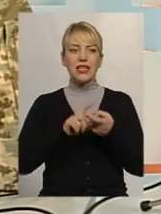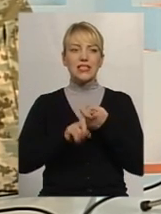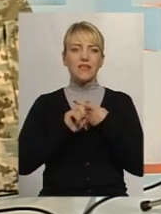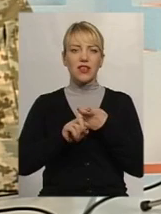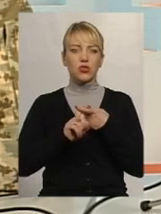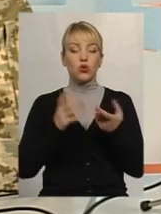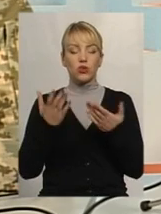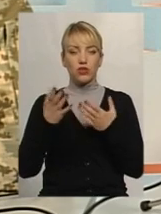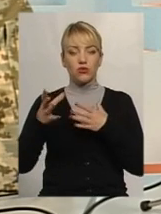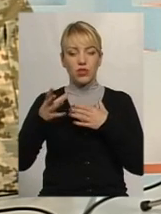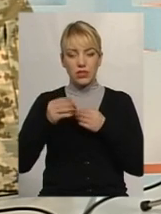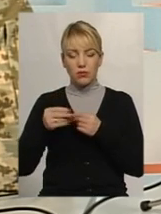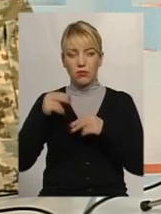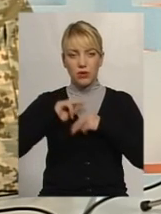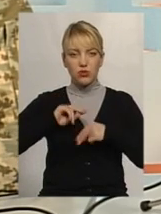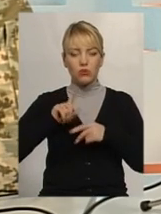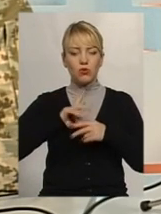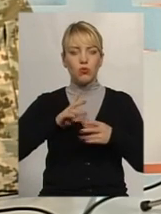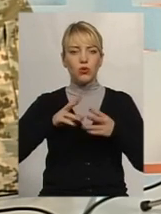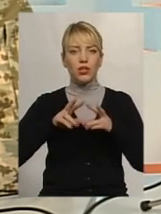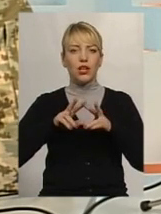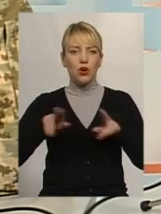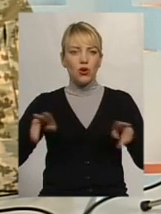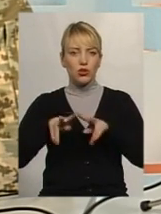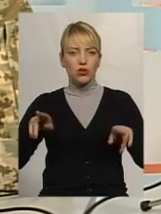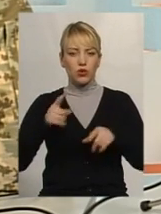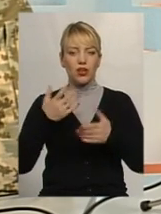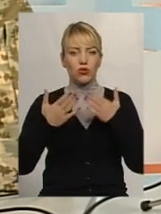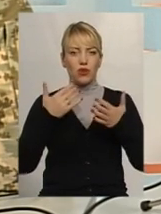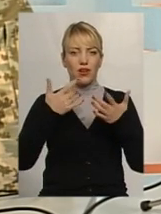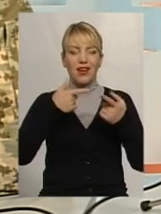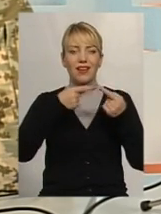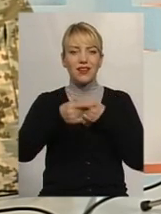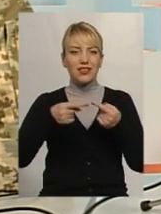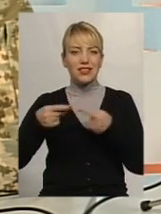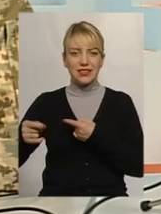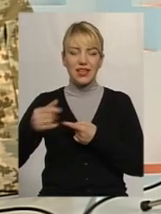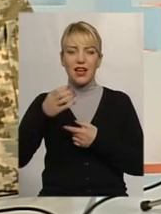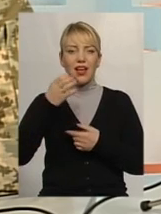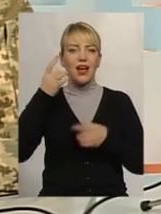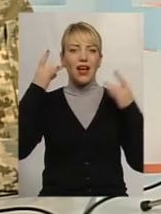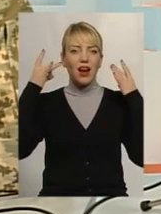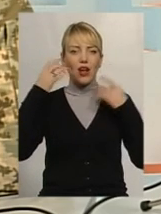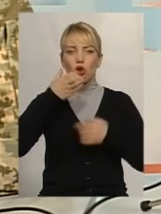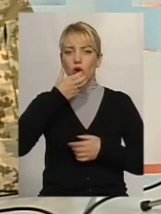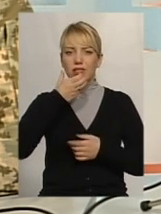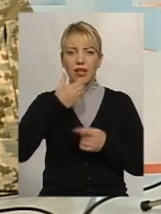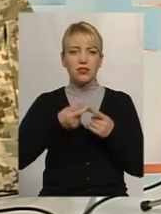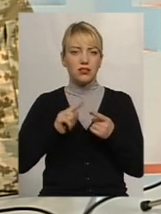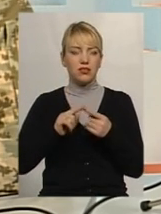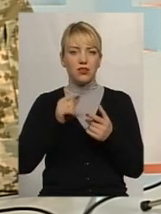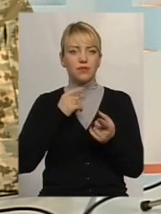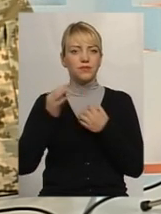сумісні, тому що є різні, звичайно, радіостанції, різні можливості. Тобто, оце головні